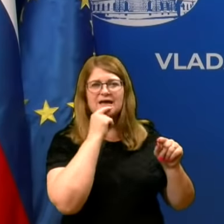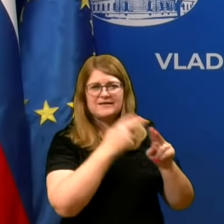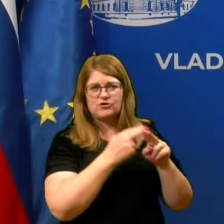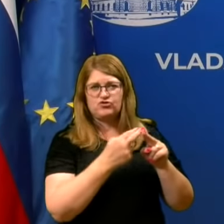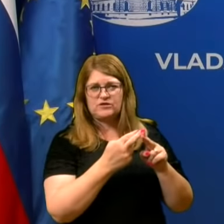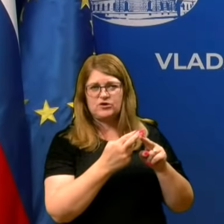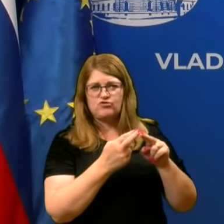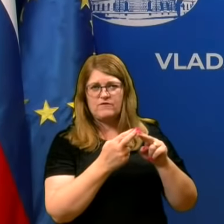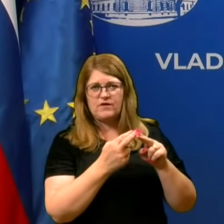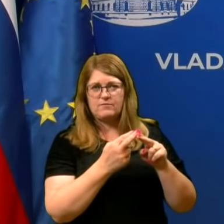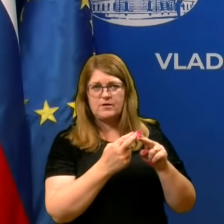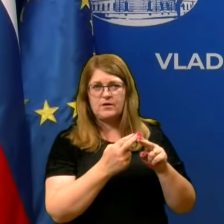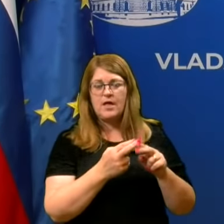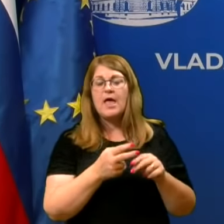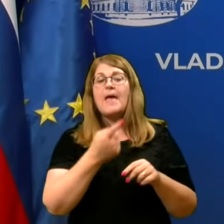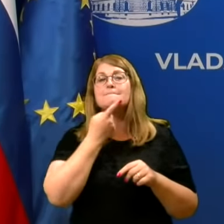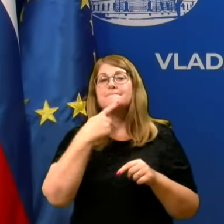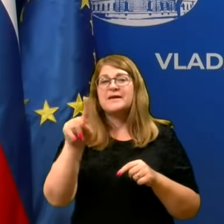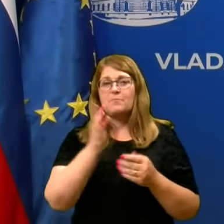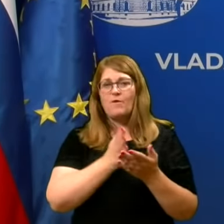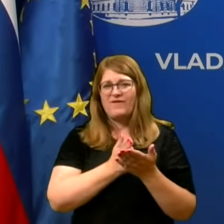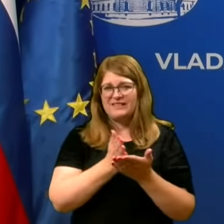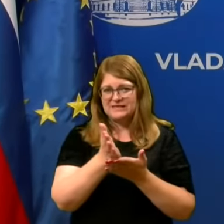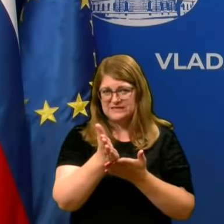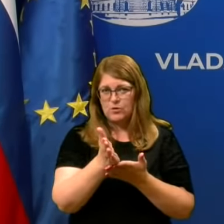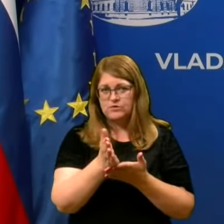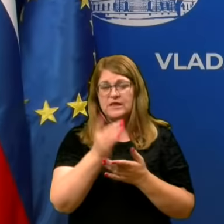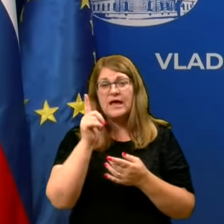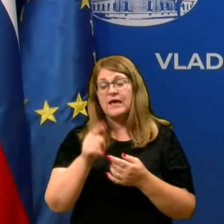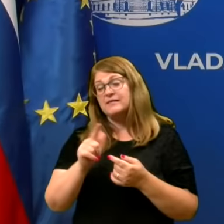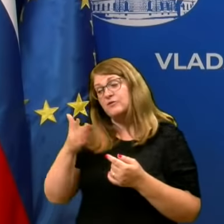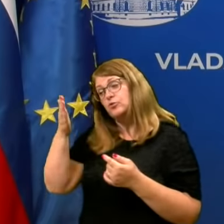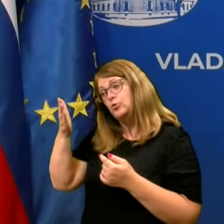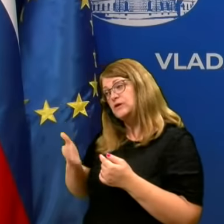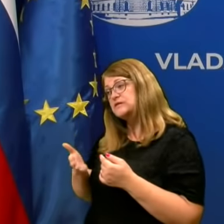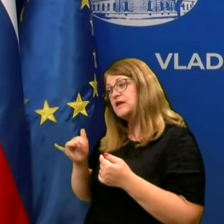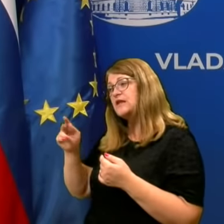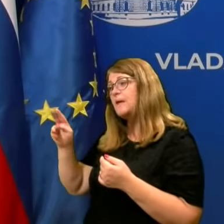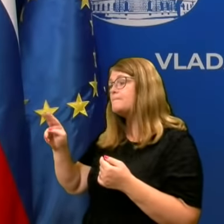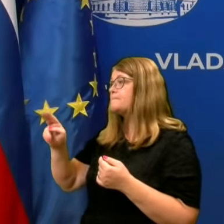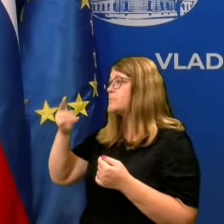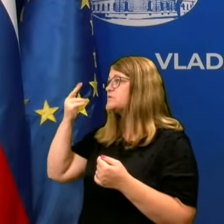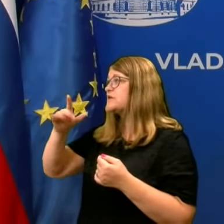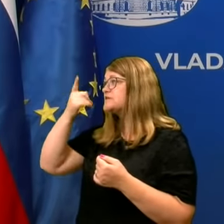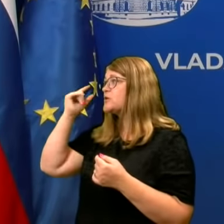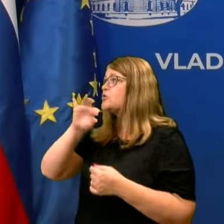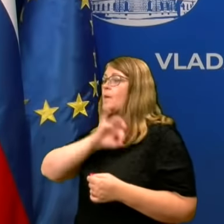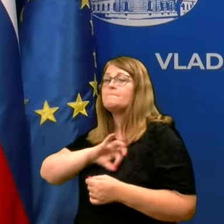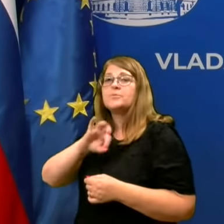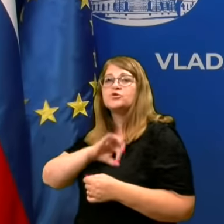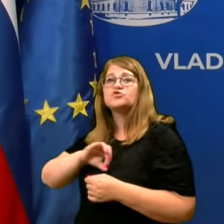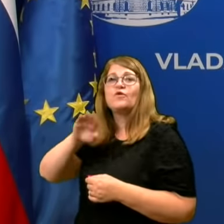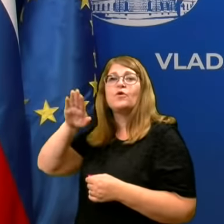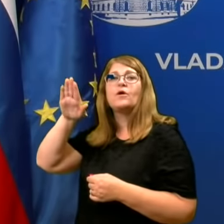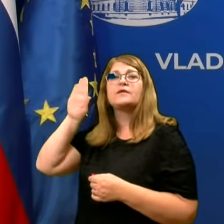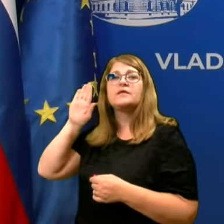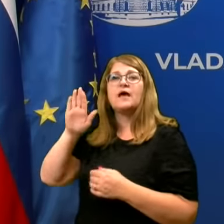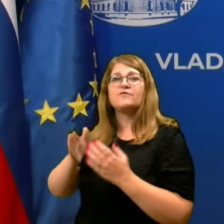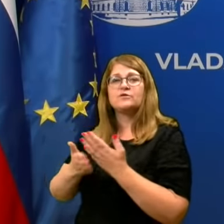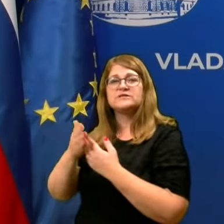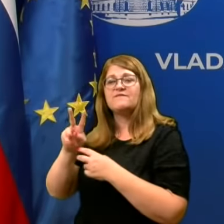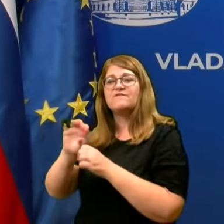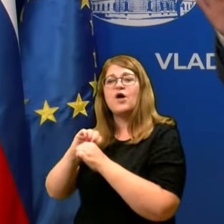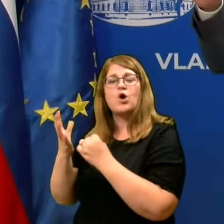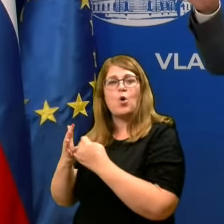države, prepoved izhoda in na drugi strani je poziv, da jim se ljudje prostovoljno javijo za delo v COVID